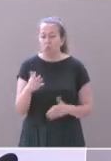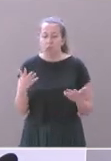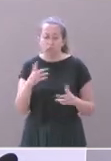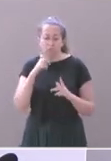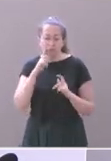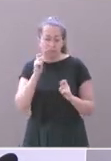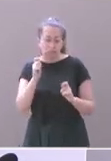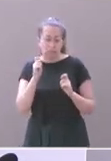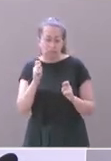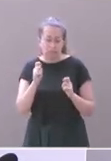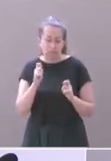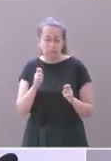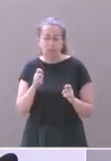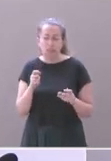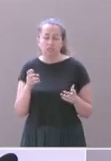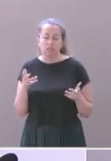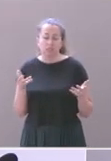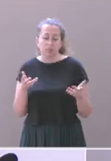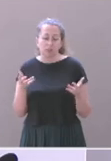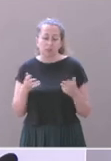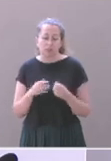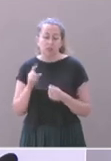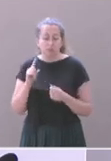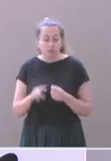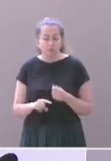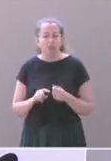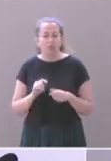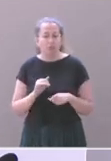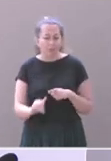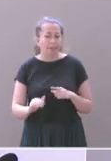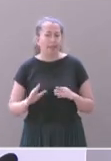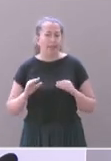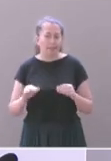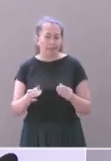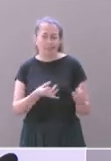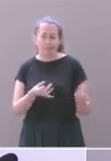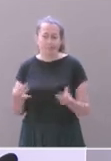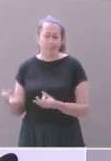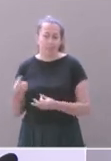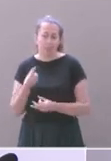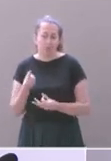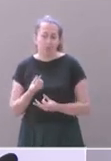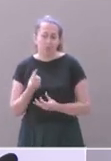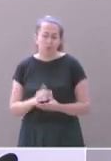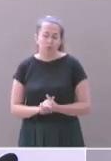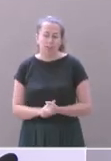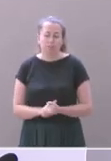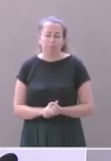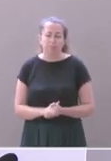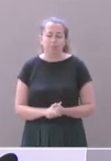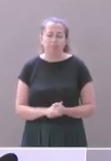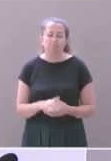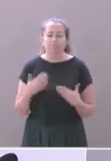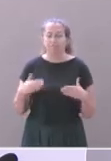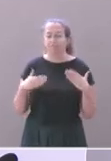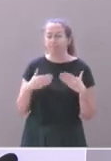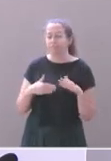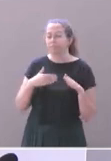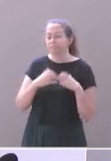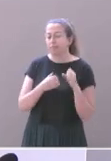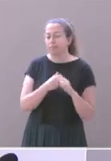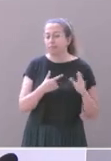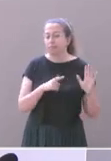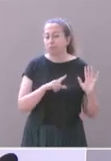à sa généralisation, à son adoption systématique. Introduite déjà en 1976, réformée